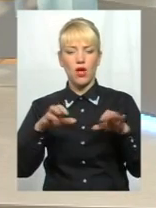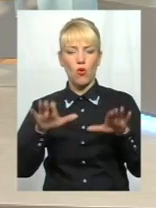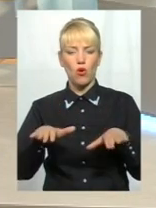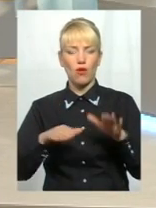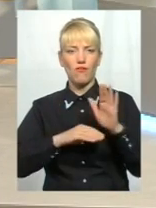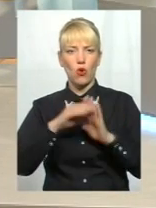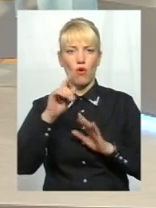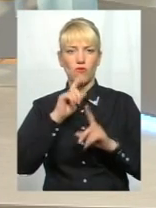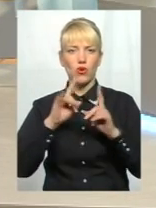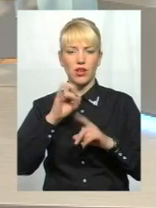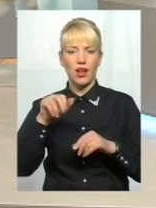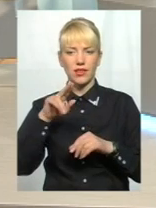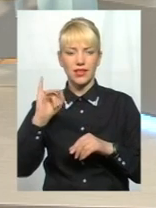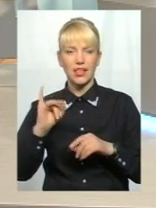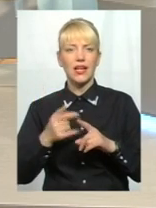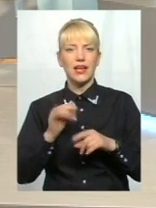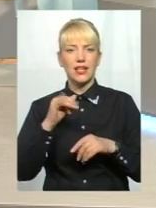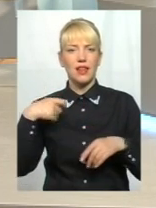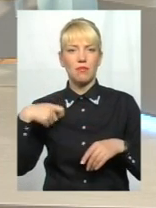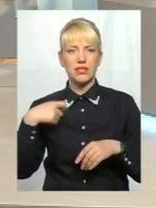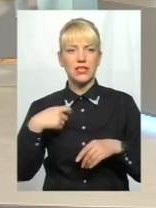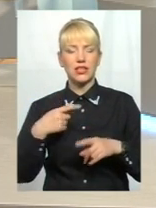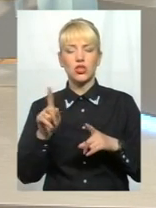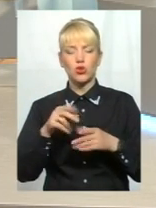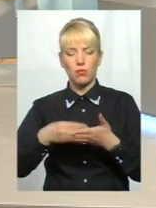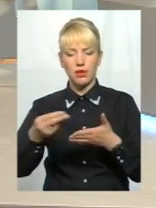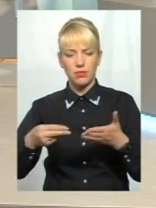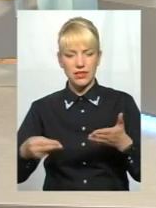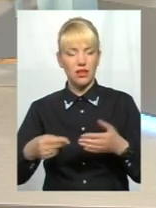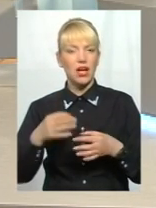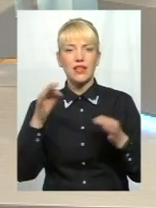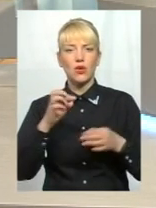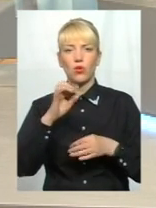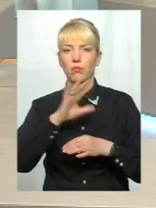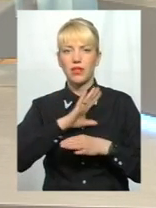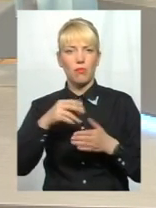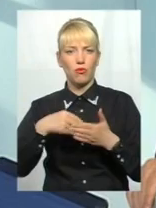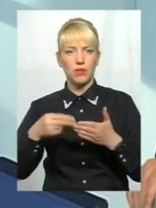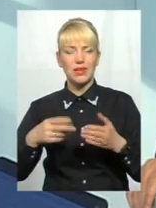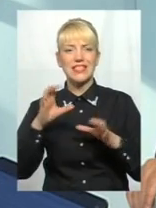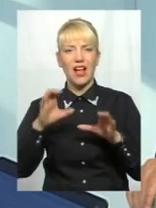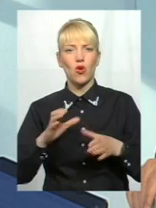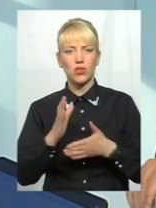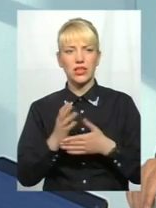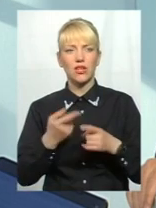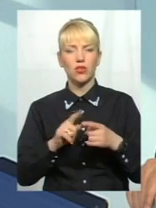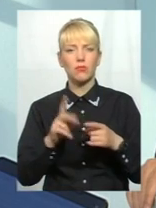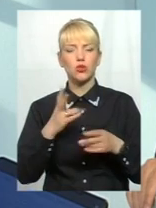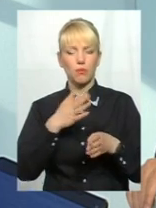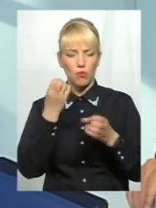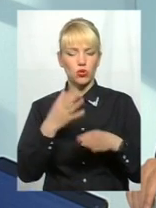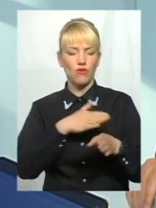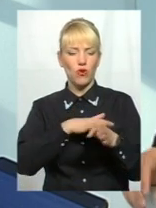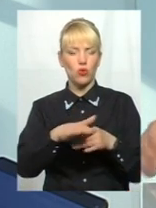президента, щоб вони підписали вчасно закон, ніколи він був не підписаний. Я, правда, мандат втратив, але закон є, і взагалі треба було, щоб його виконували. Так от,